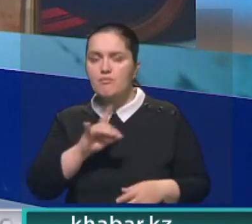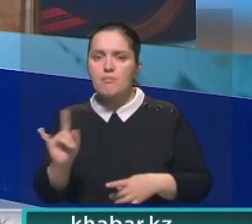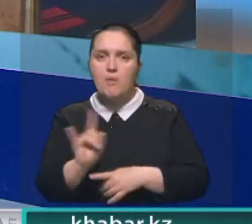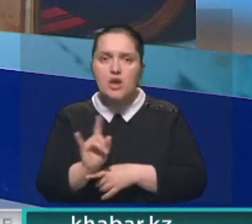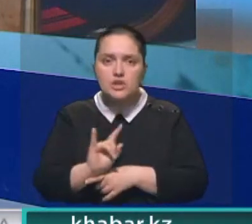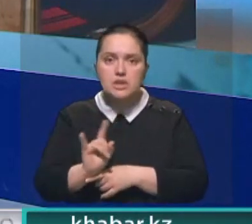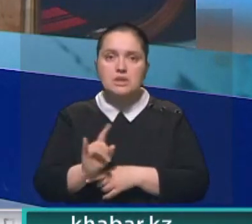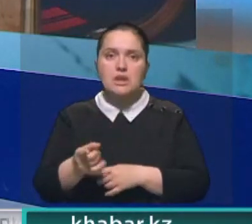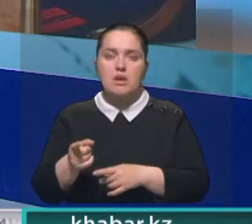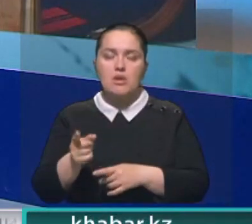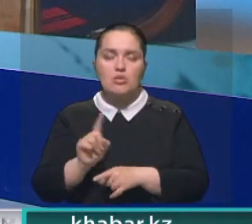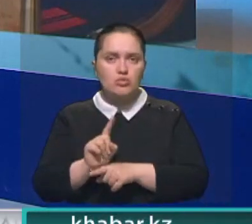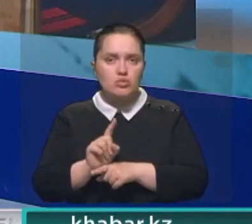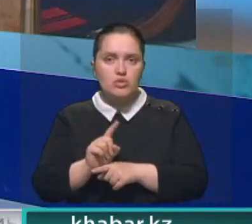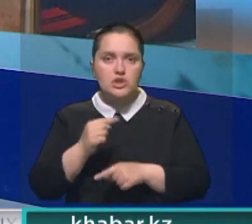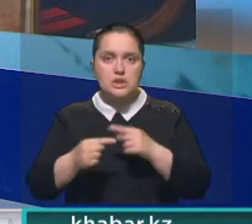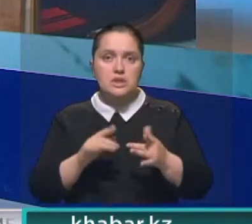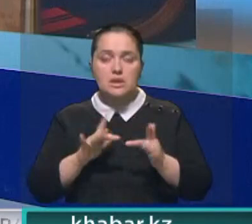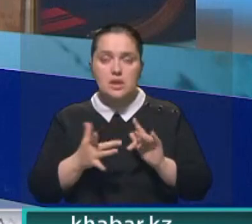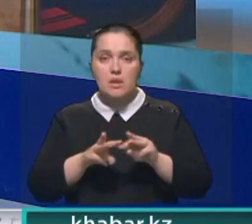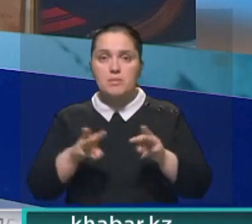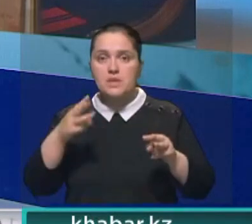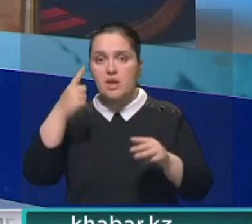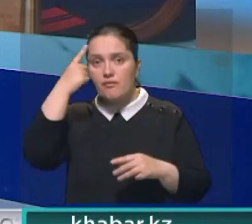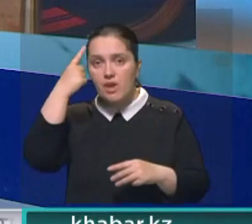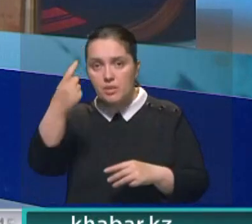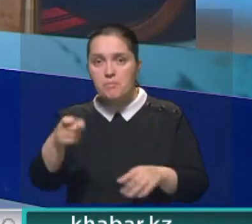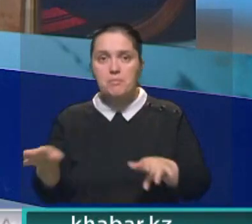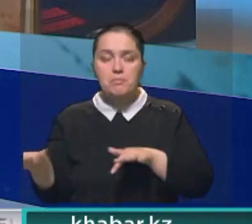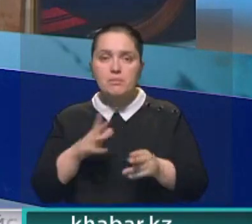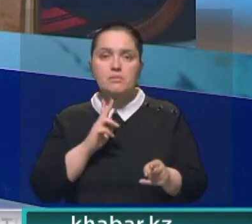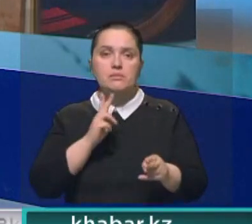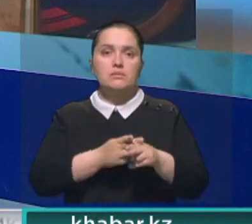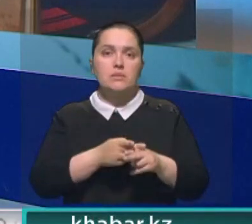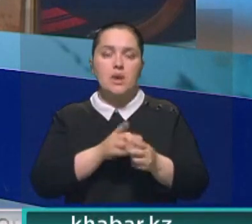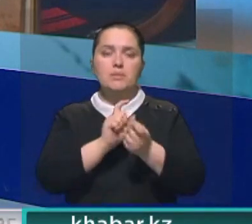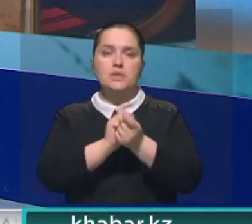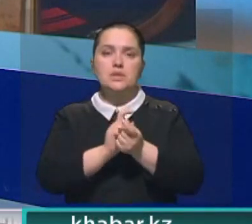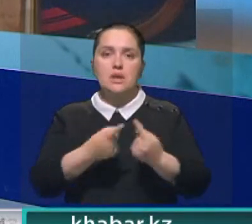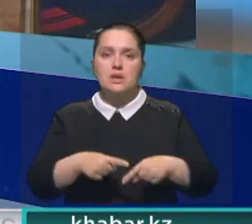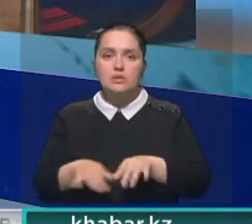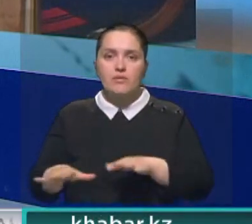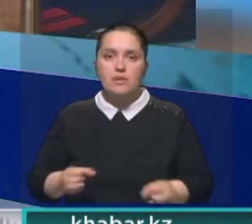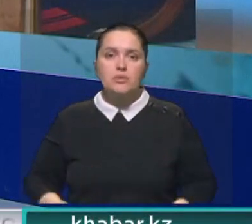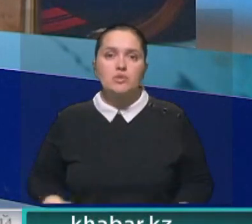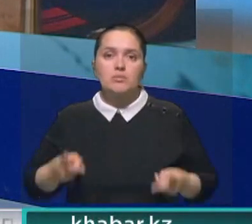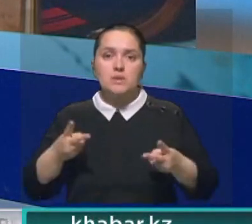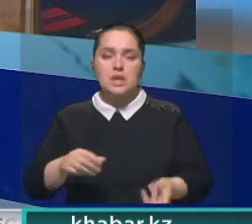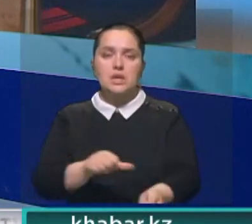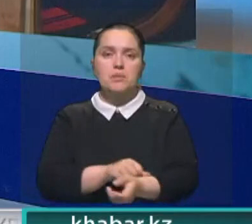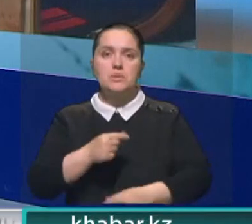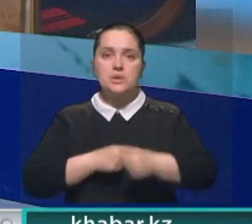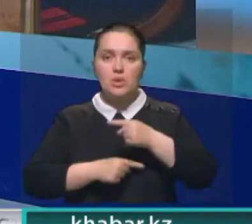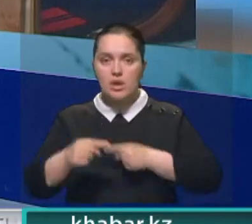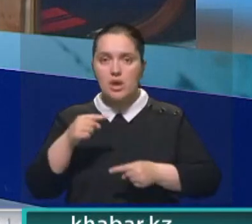мошенничеств, в том числе в интернете. Министр проинформировал о мерах, принимаемых для противодействия организованной преступности